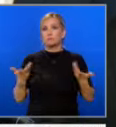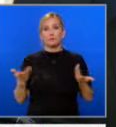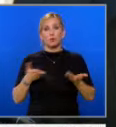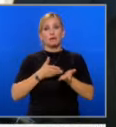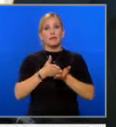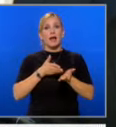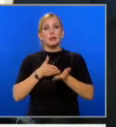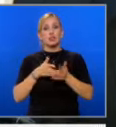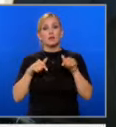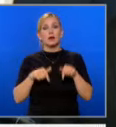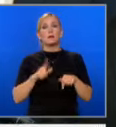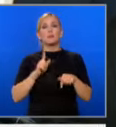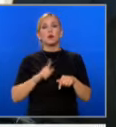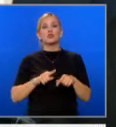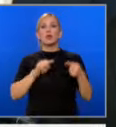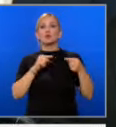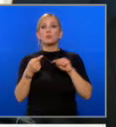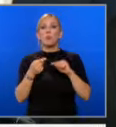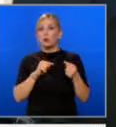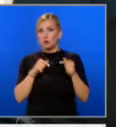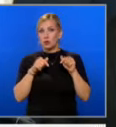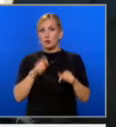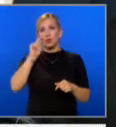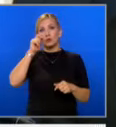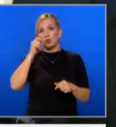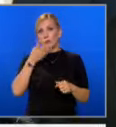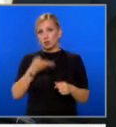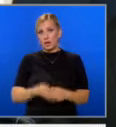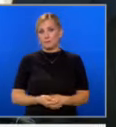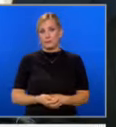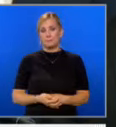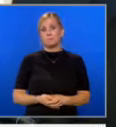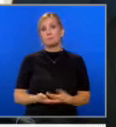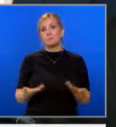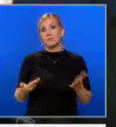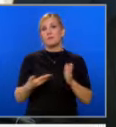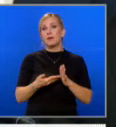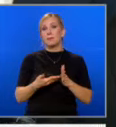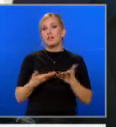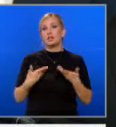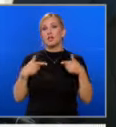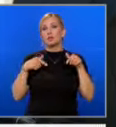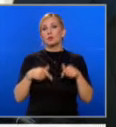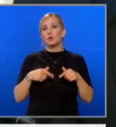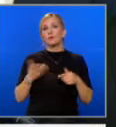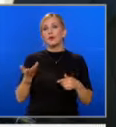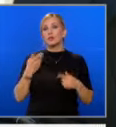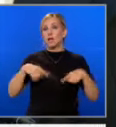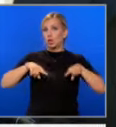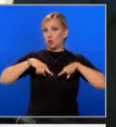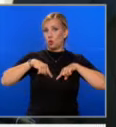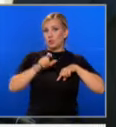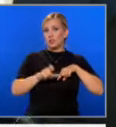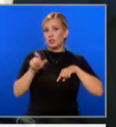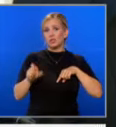то може да бъде оспорено и да бъде обжаловано. Пакък, че тук вече юристи ще се